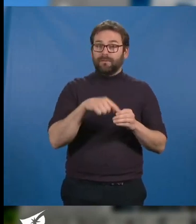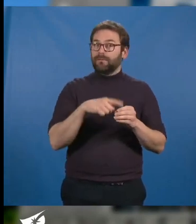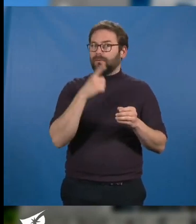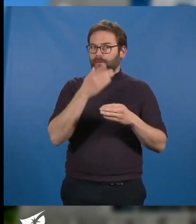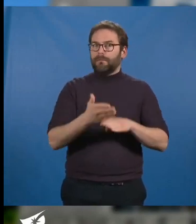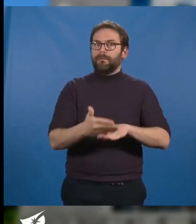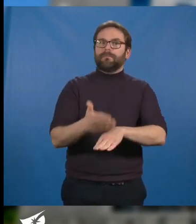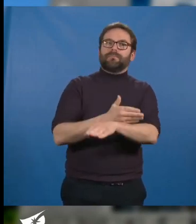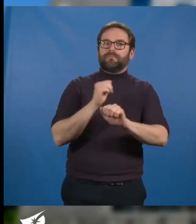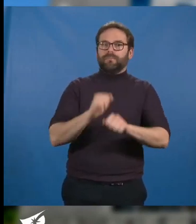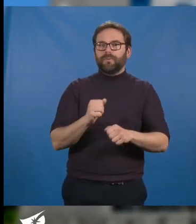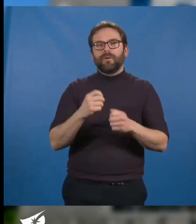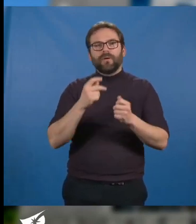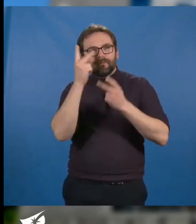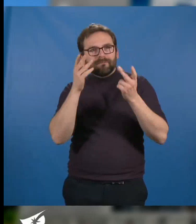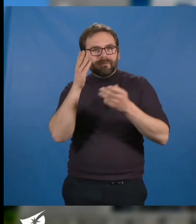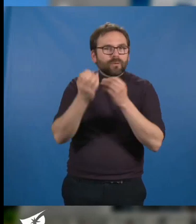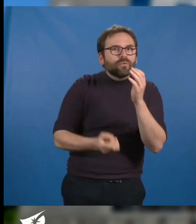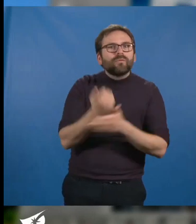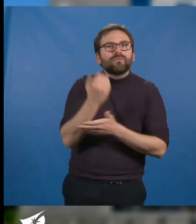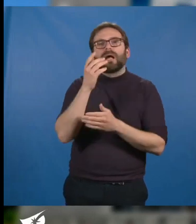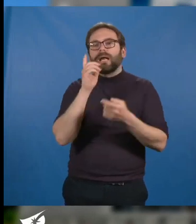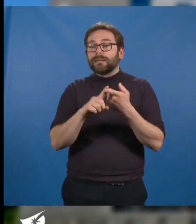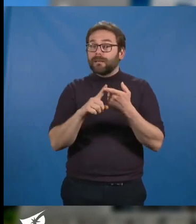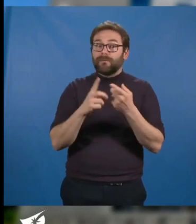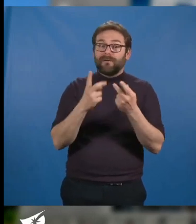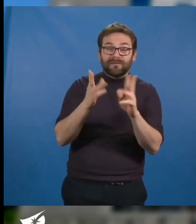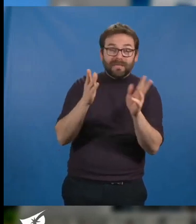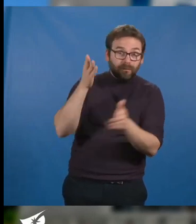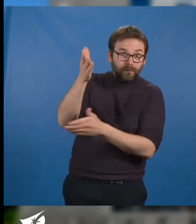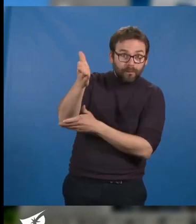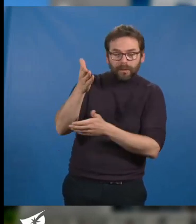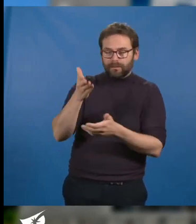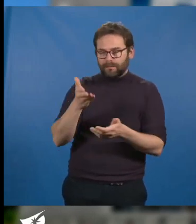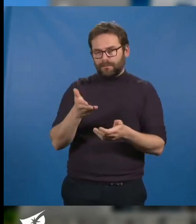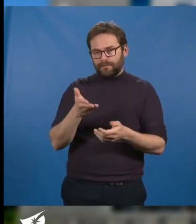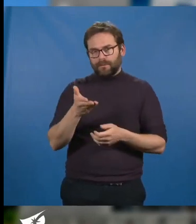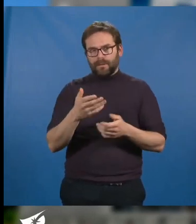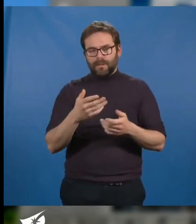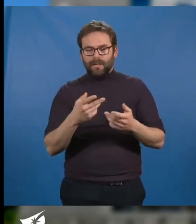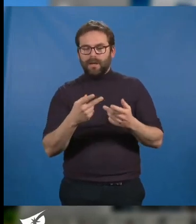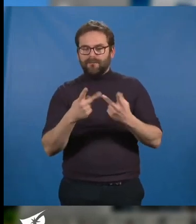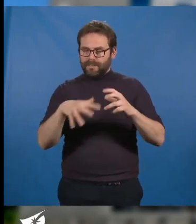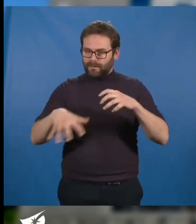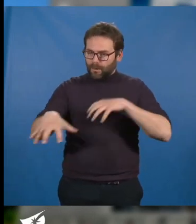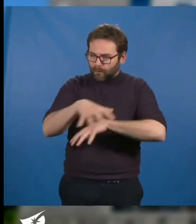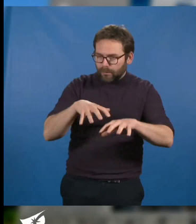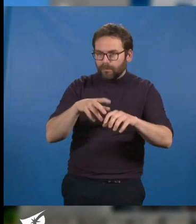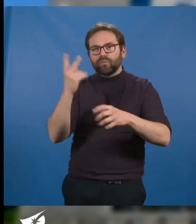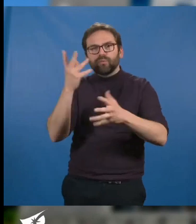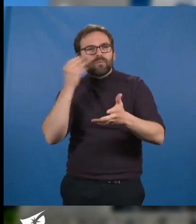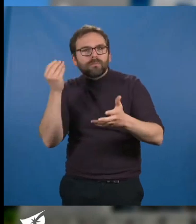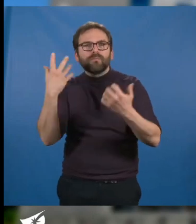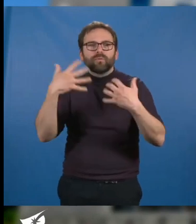nous doter d'une vision nouvelle sur ce que doit être la ville de demain, avec un urbanisme plus humain, plus inclusif, plus